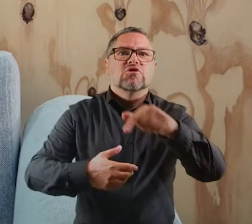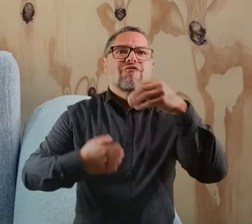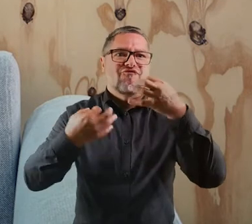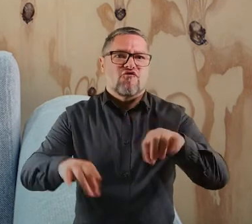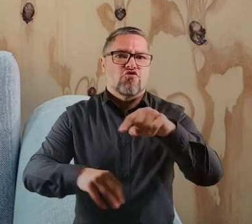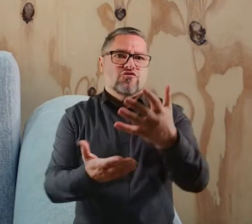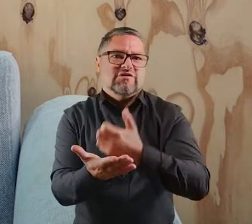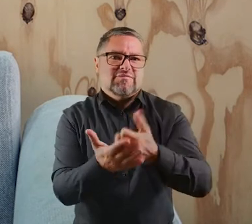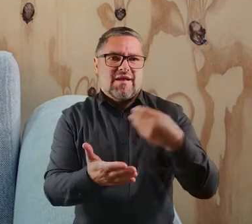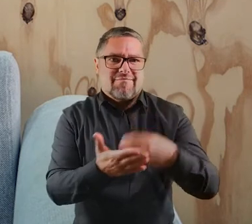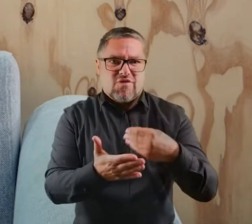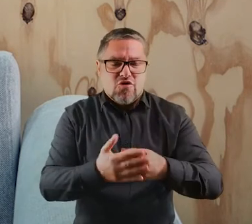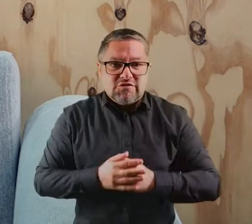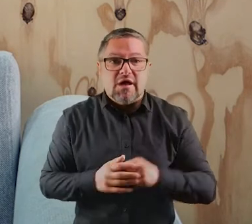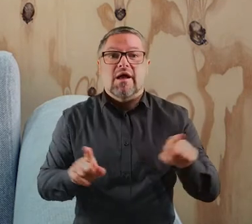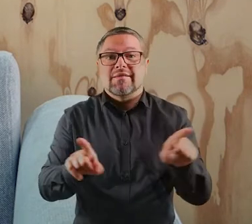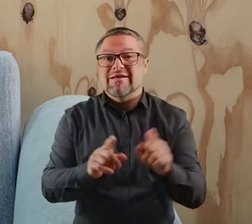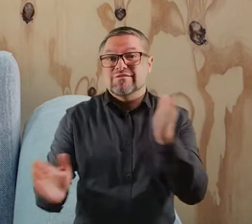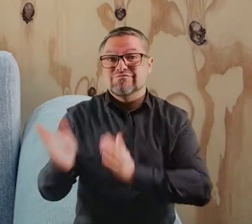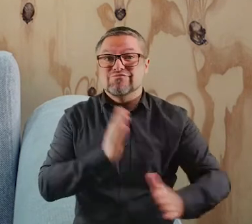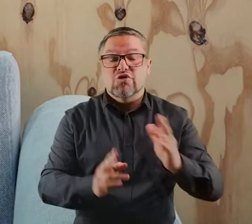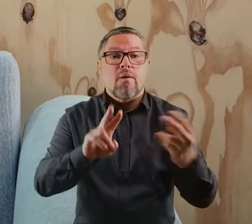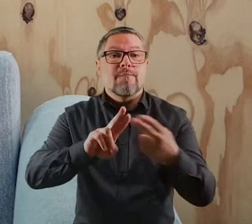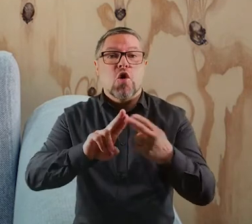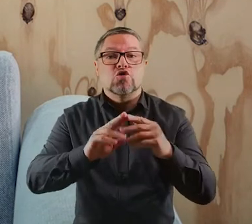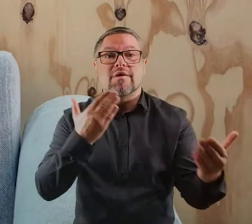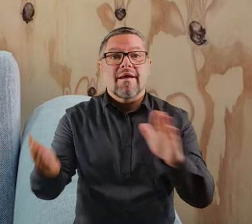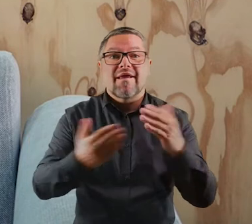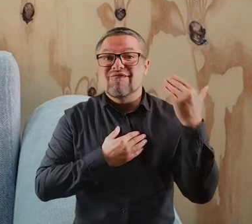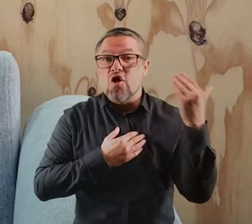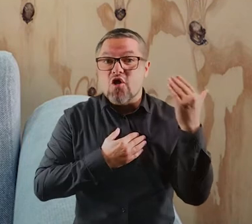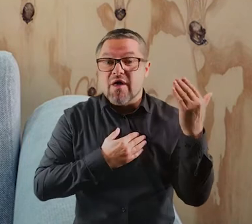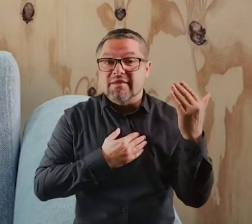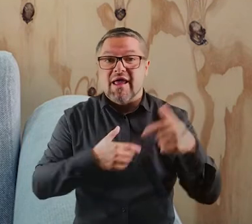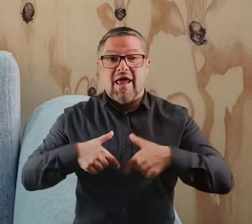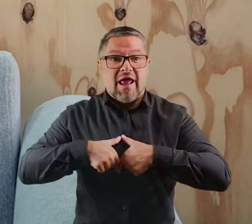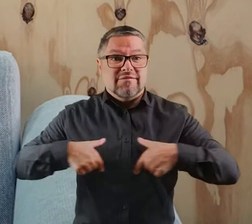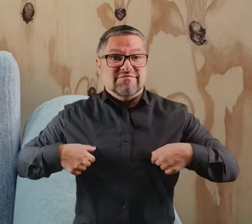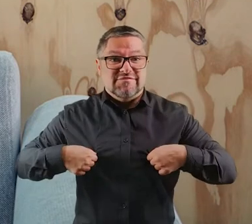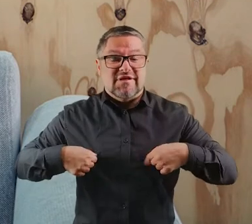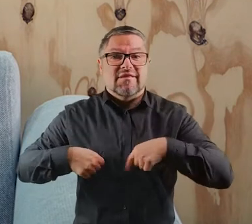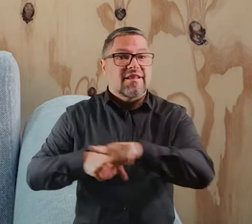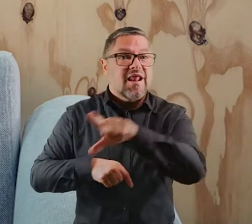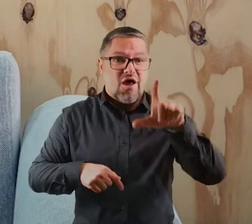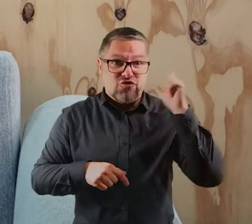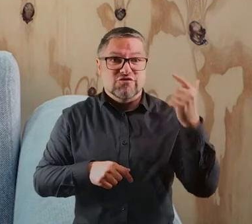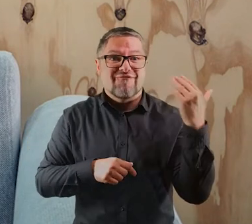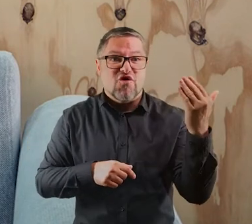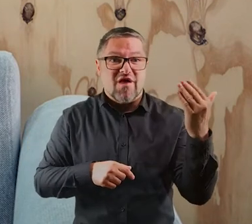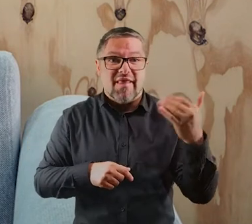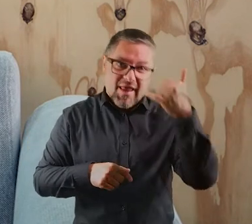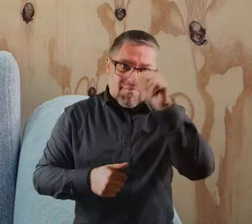zbiórka może się tam odbyć. A także przygotować porozumienia wolontariackie i identyfikatory dla